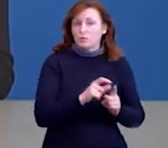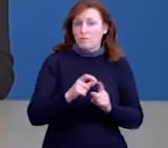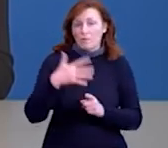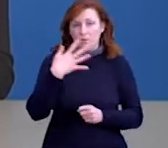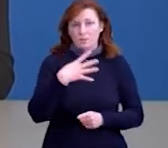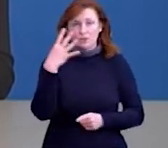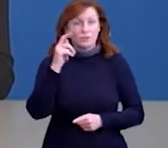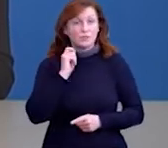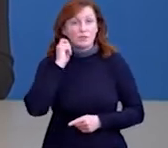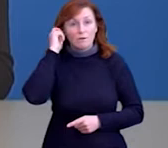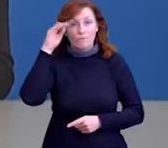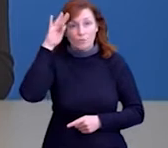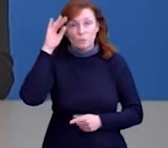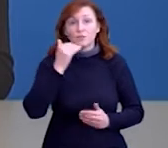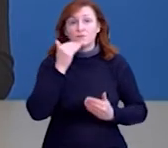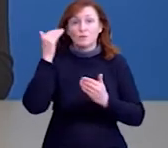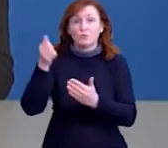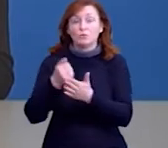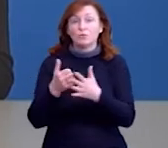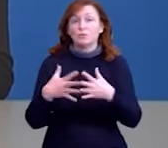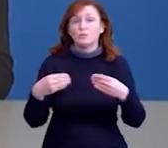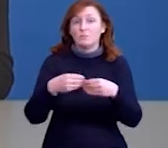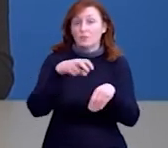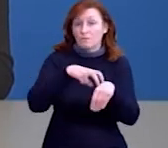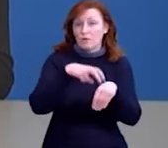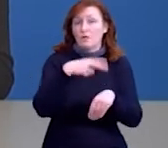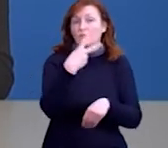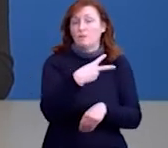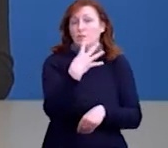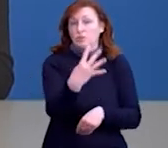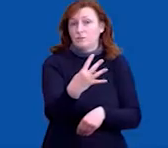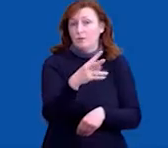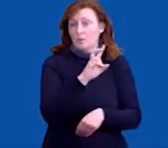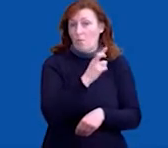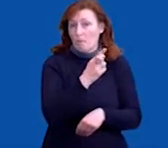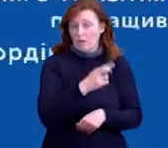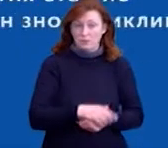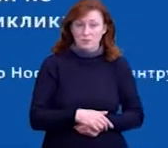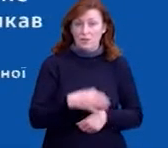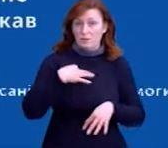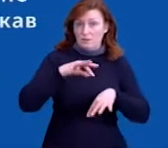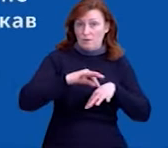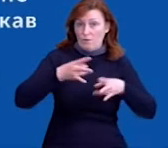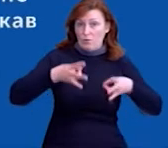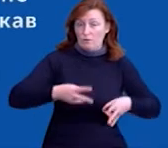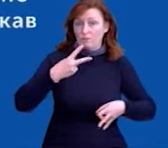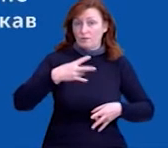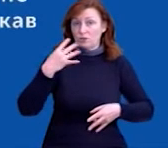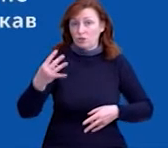54-річний чоловік звернувся до сімейного лікаря 24 березня. Захворів він 24